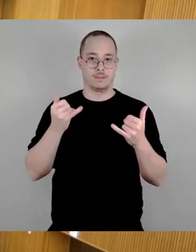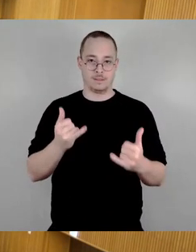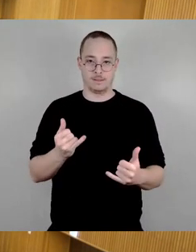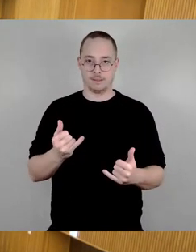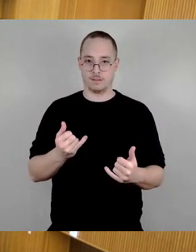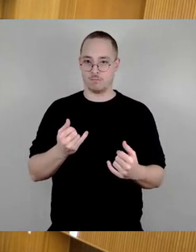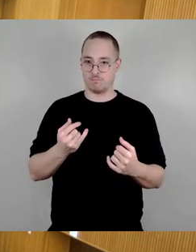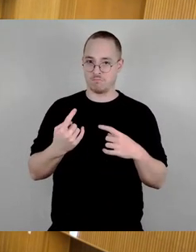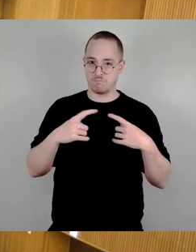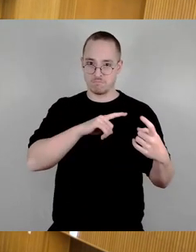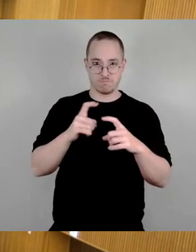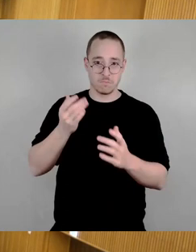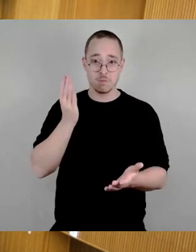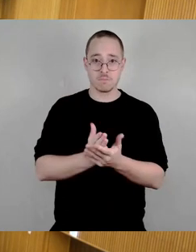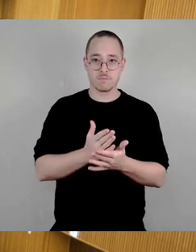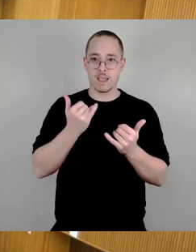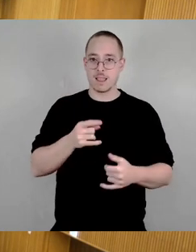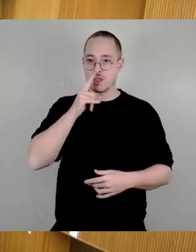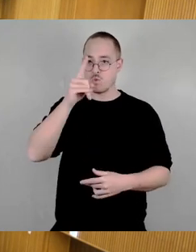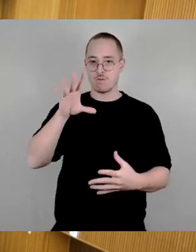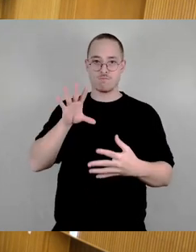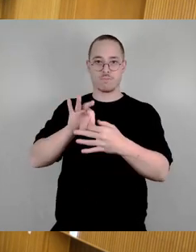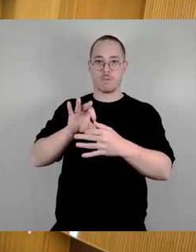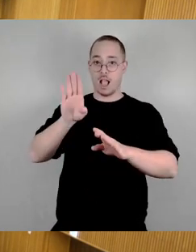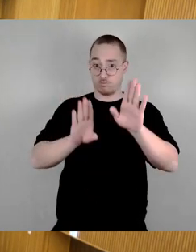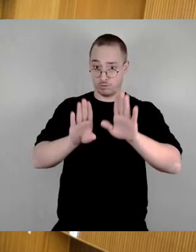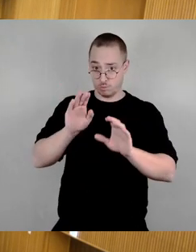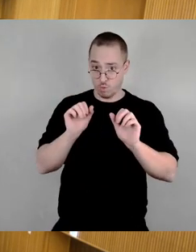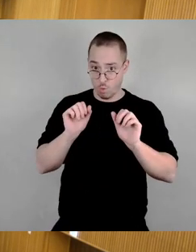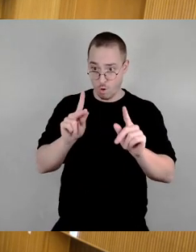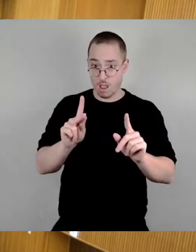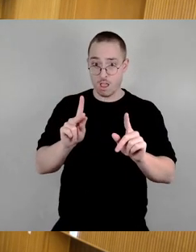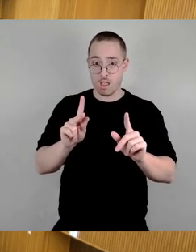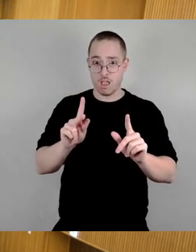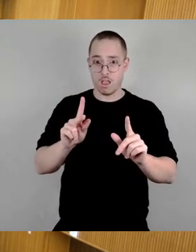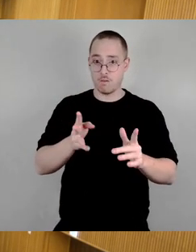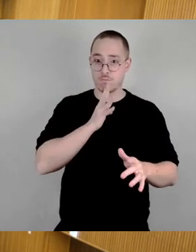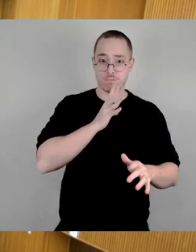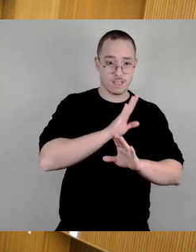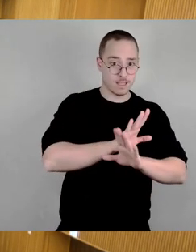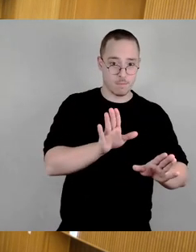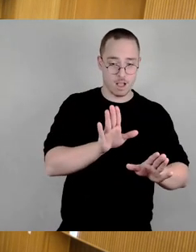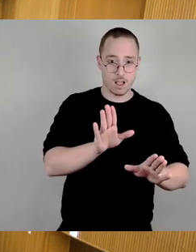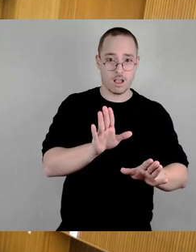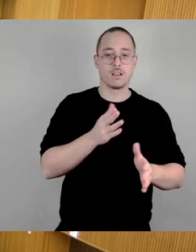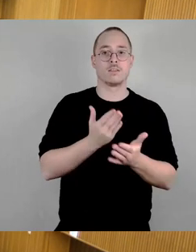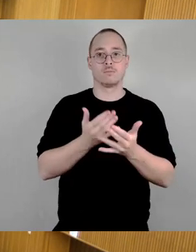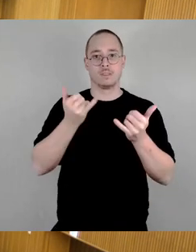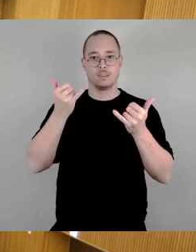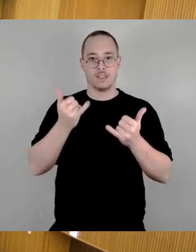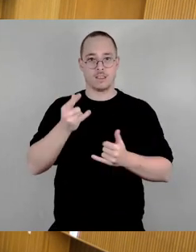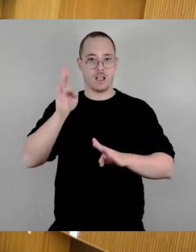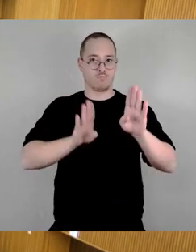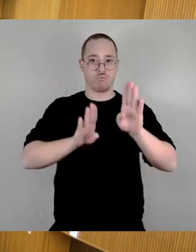Sachen zulassen, die zu den Abstimmungen regeln und sind. Ansonsten kommen wir jetzt in die Abstimmung.